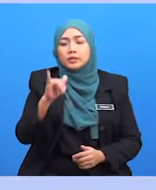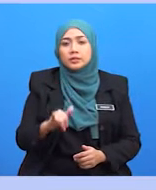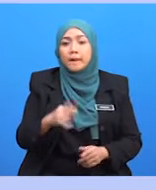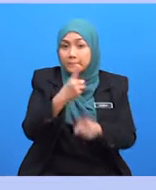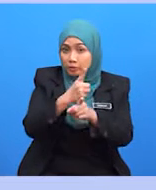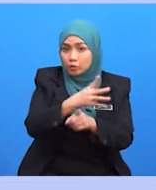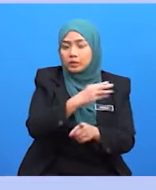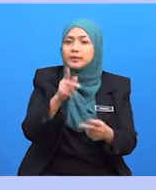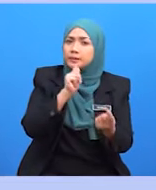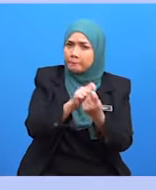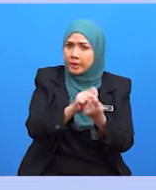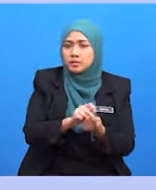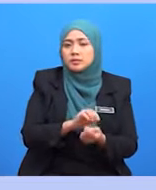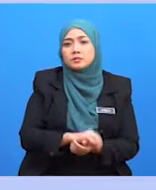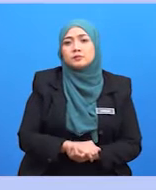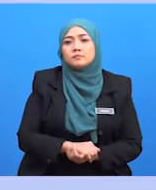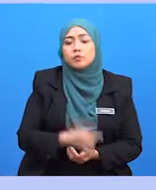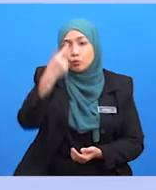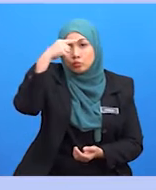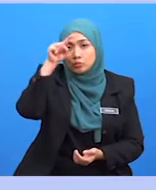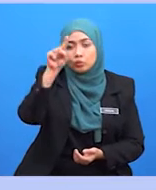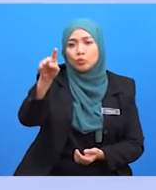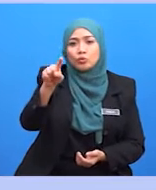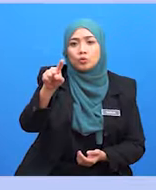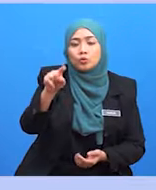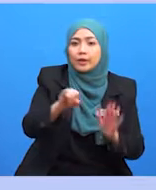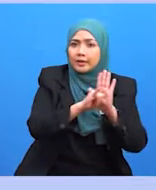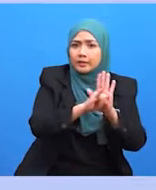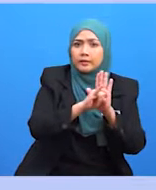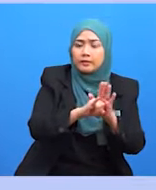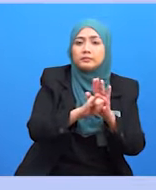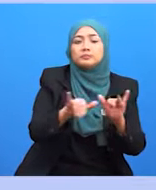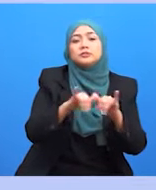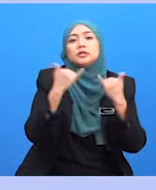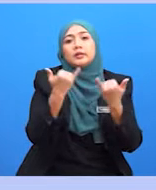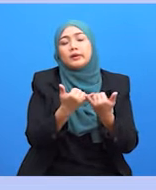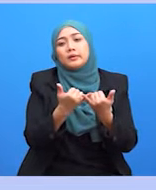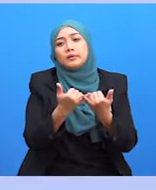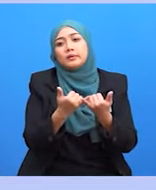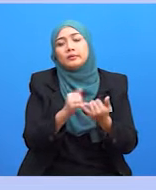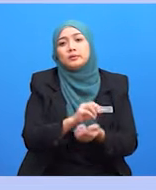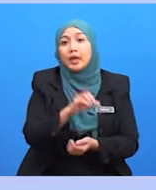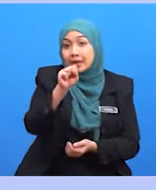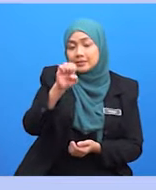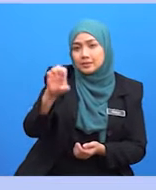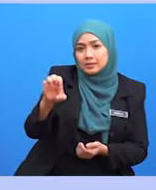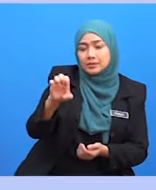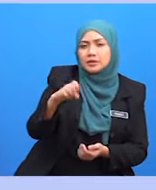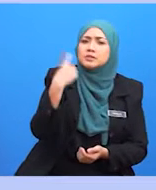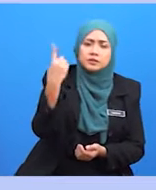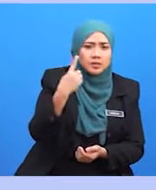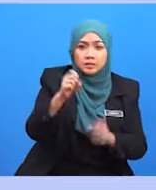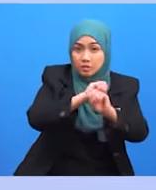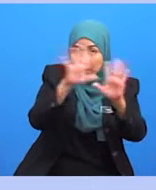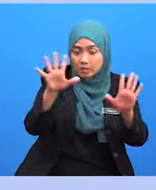tepat memainkan peranan yang penting dalam memastikan identiti Corporate School Enterprise atau SE sentiasa